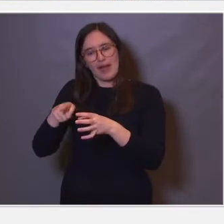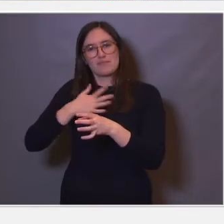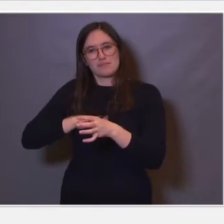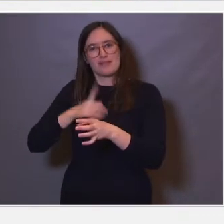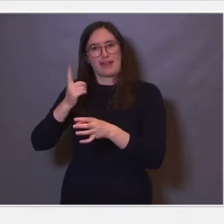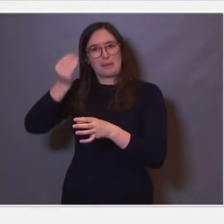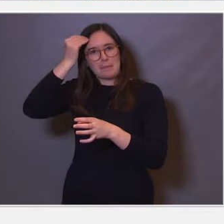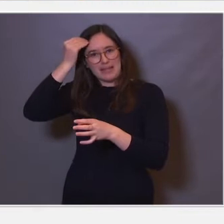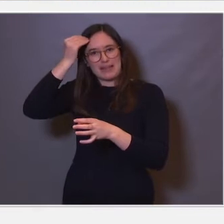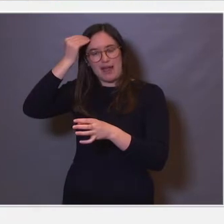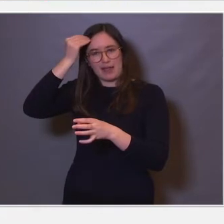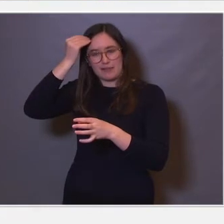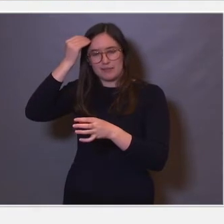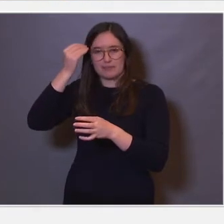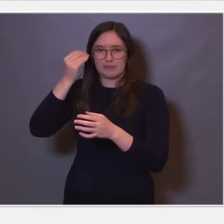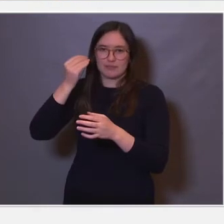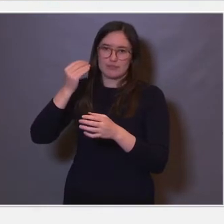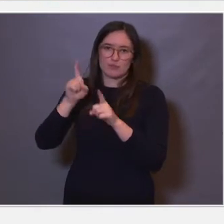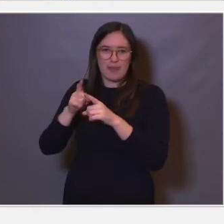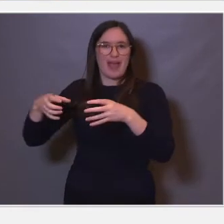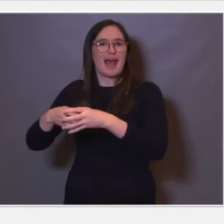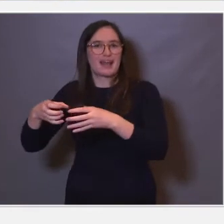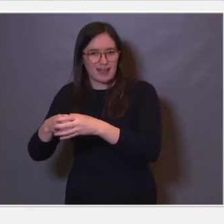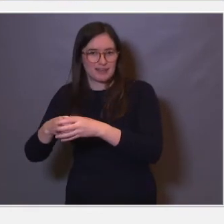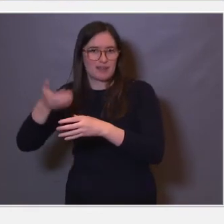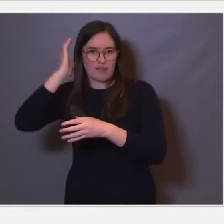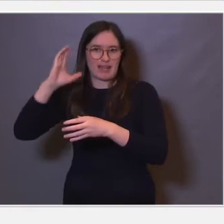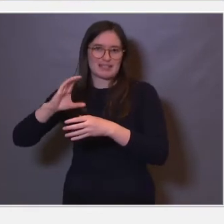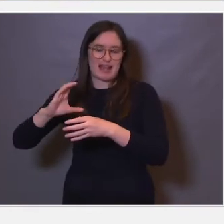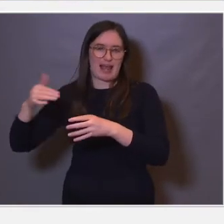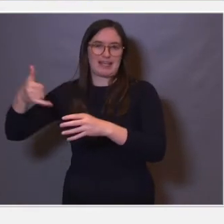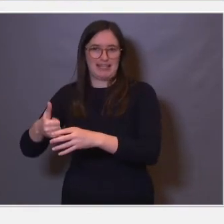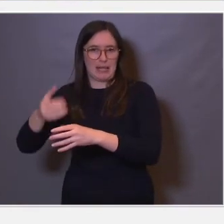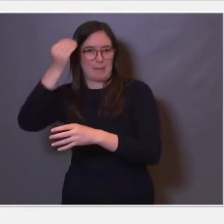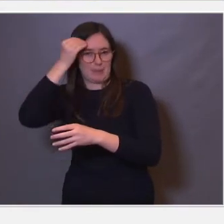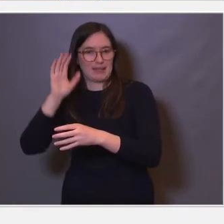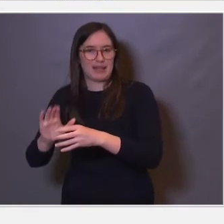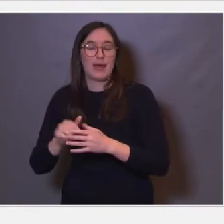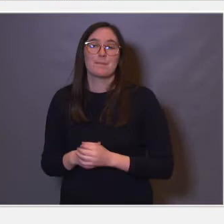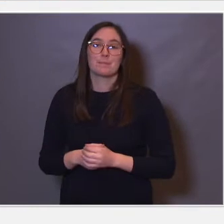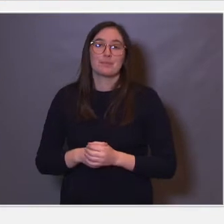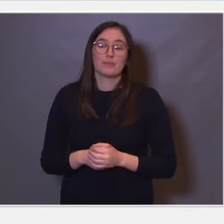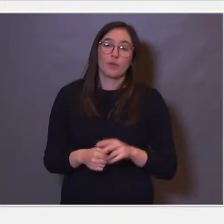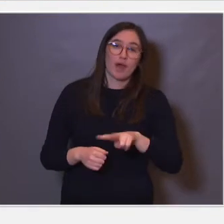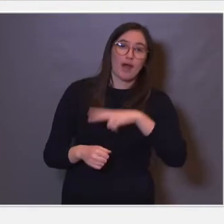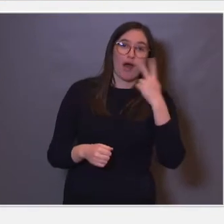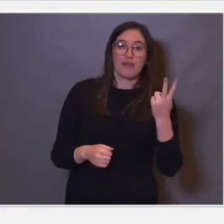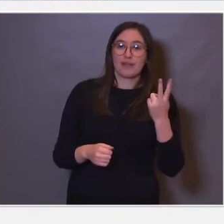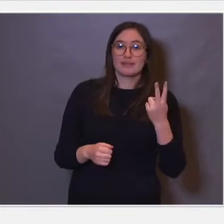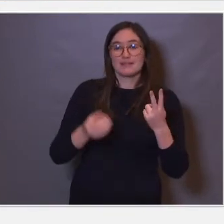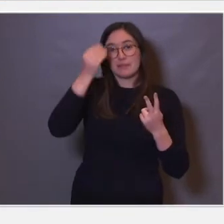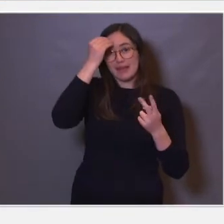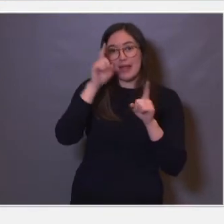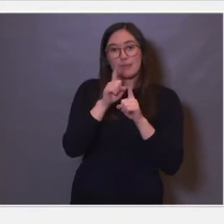lille enheten her av disse hjernecellene. Et annet minne vil da innebære en annen lite sånn